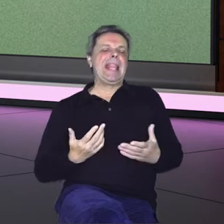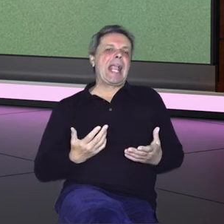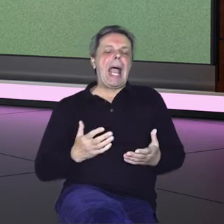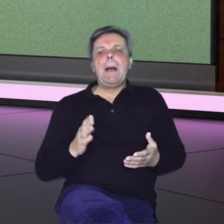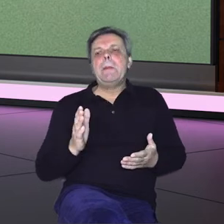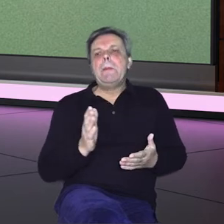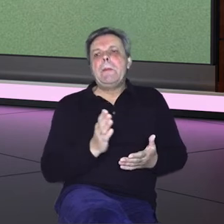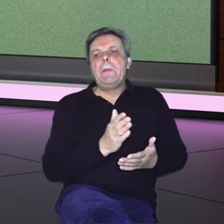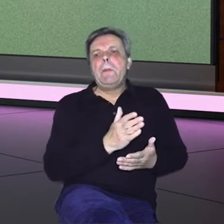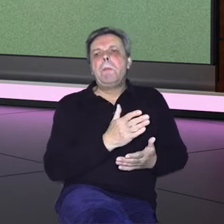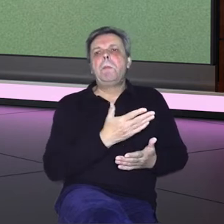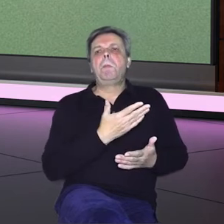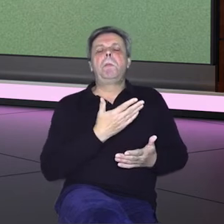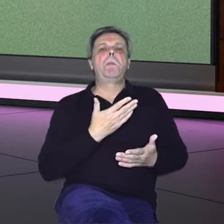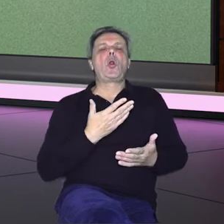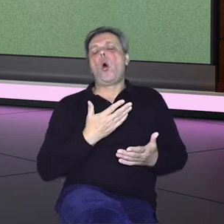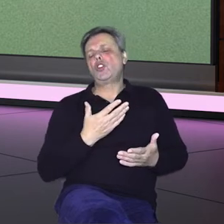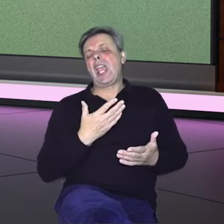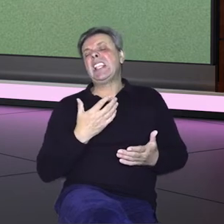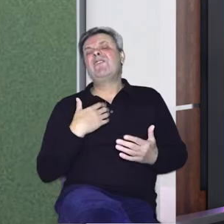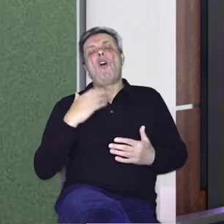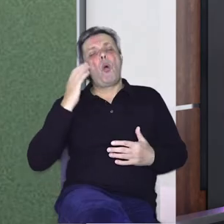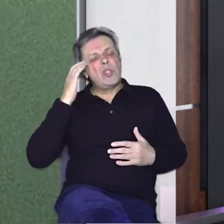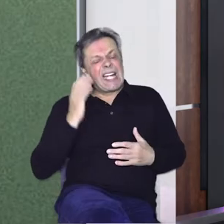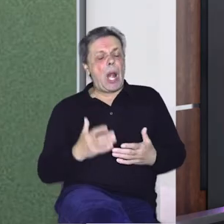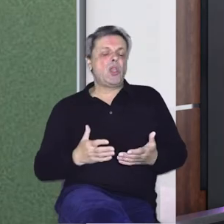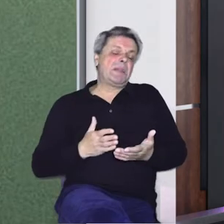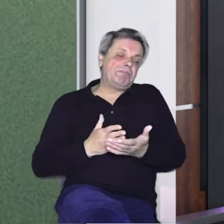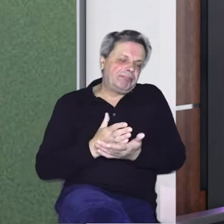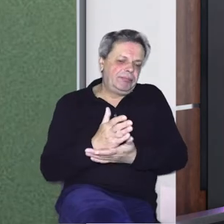jedne svoje kulminacije zirlosti i počinje venuti.